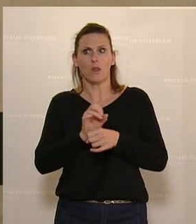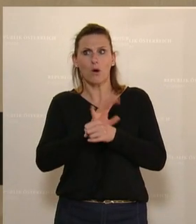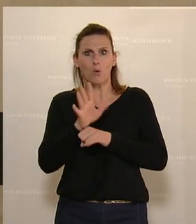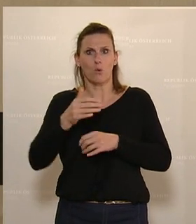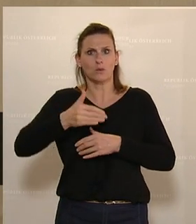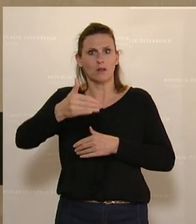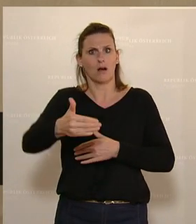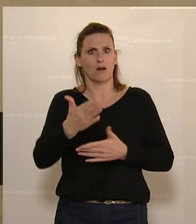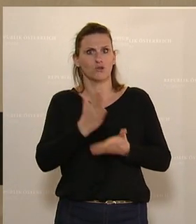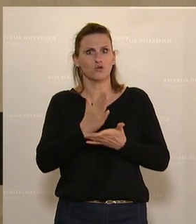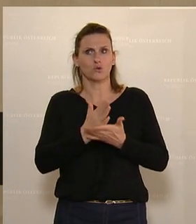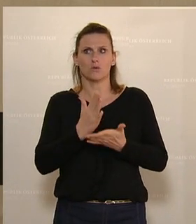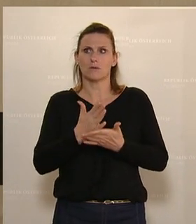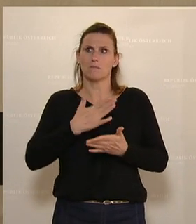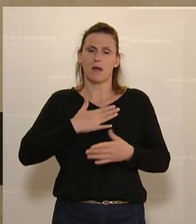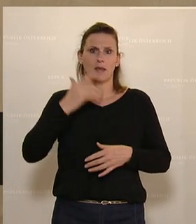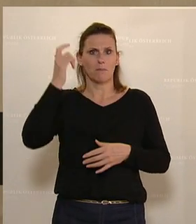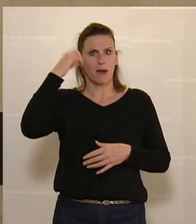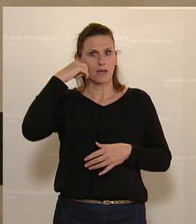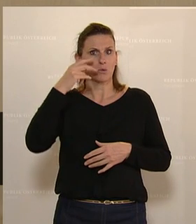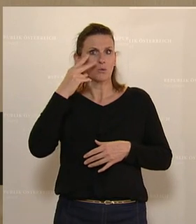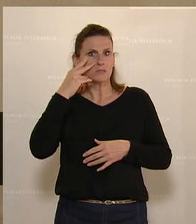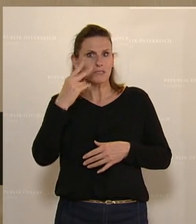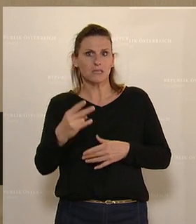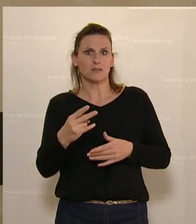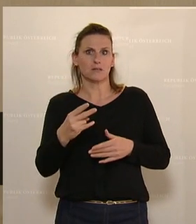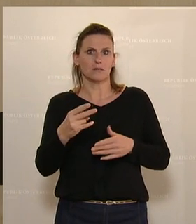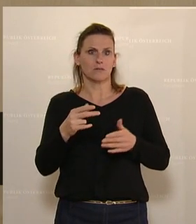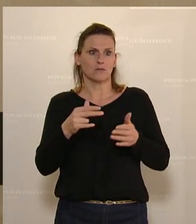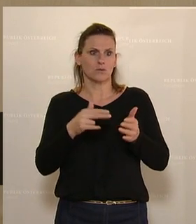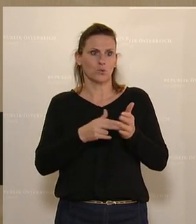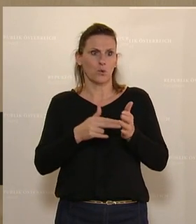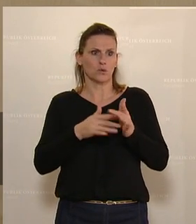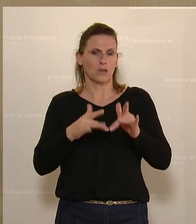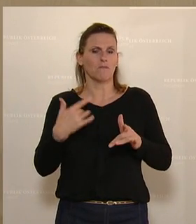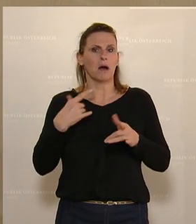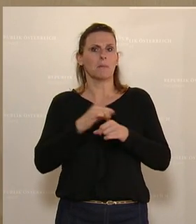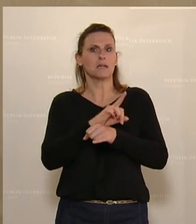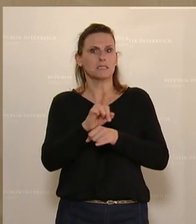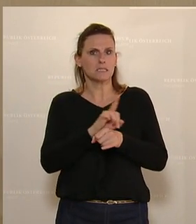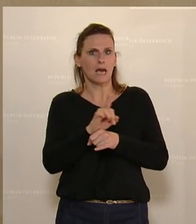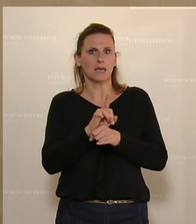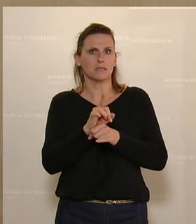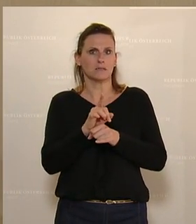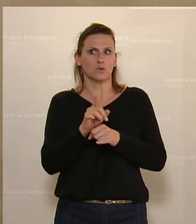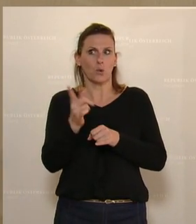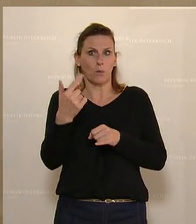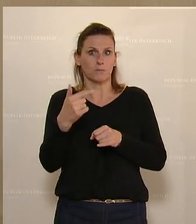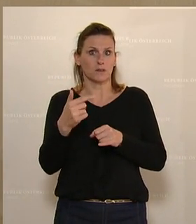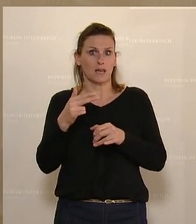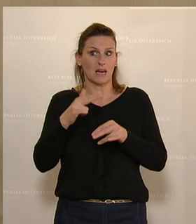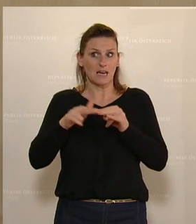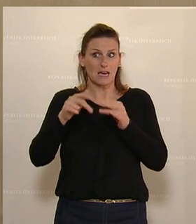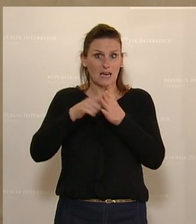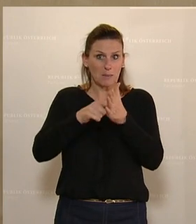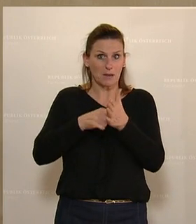Dinge verspielt, die meiner Meinung nach wahrscheinlich zumindest eine Zeit lang irreparabel sein werden. Und